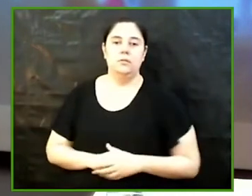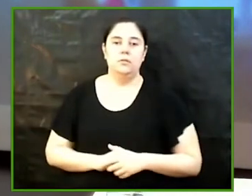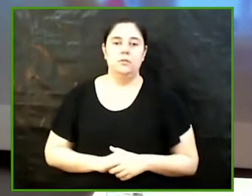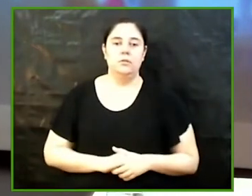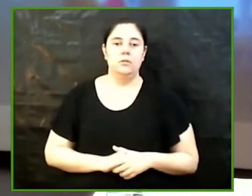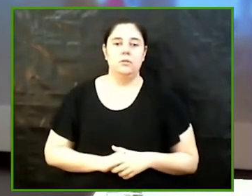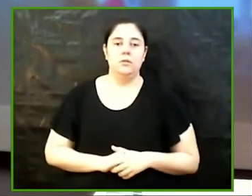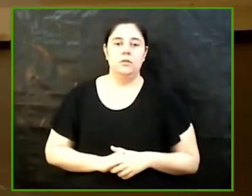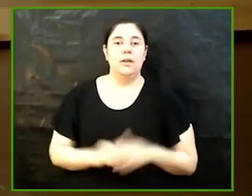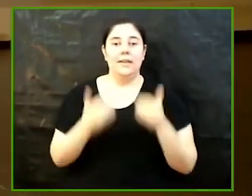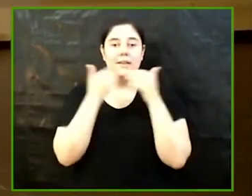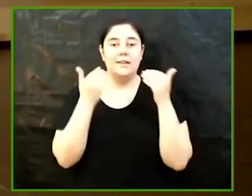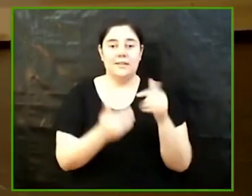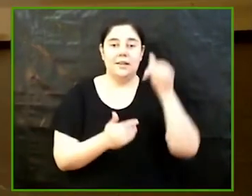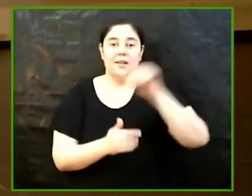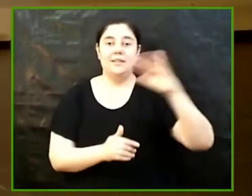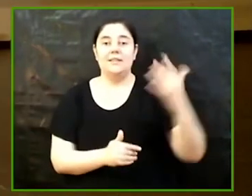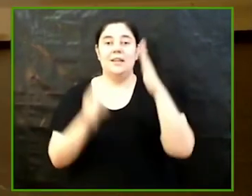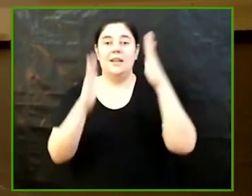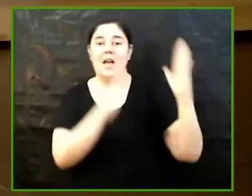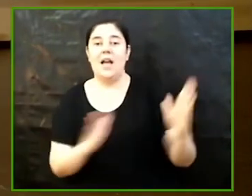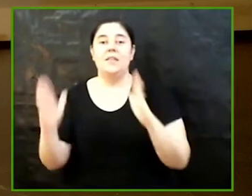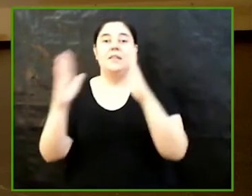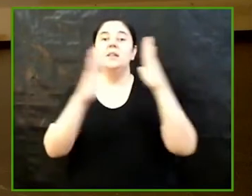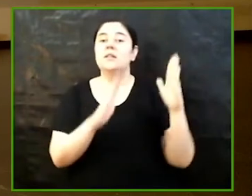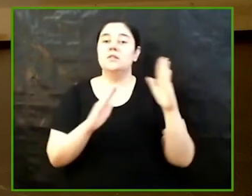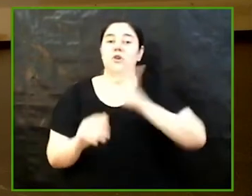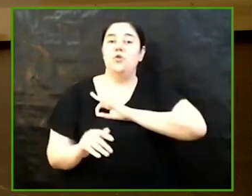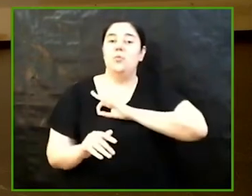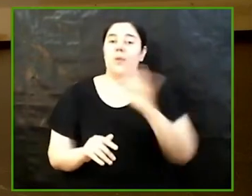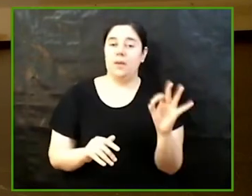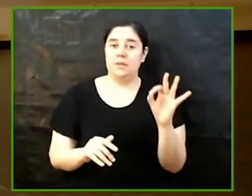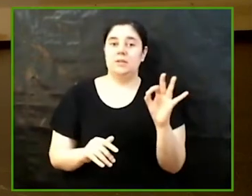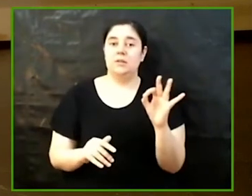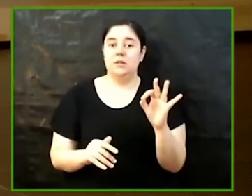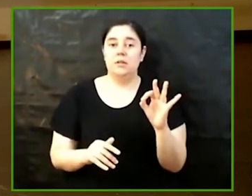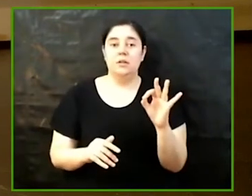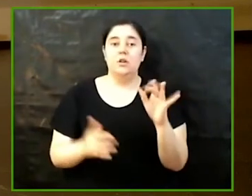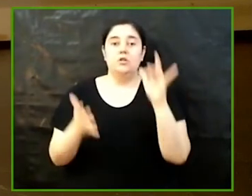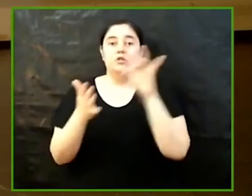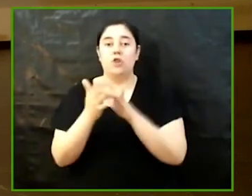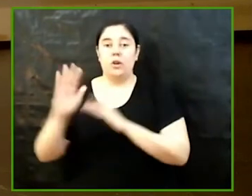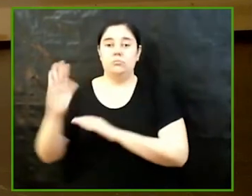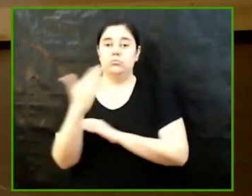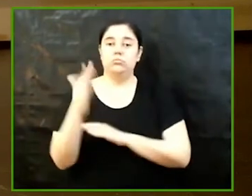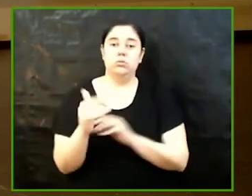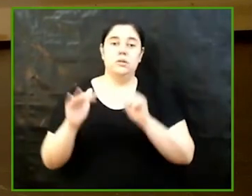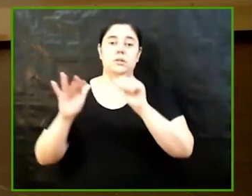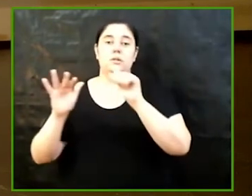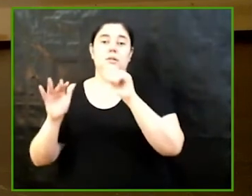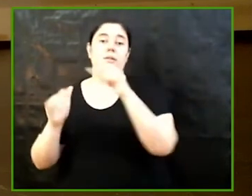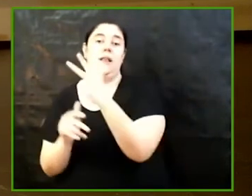Efectivament, en aquesta cinquena edició dels premis, com es recordava, s'han presentat 134 candidatures, 32 treballs